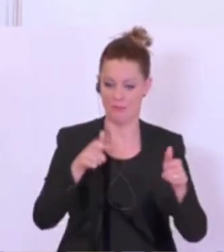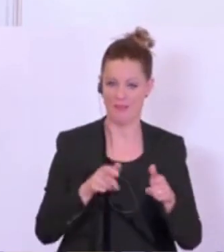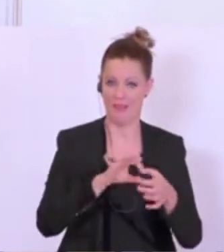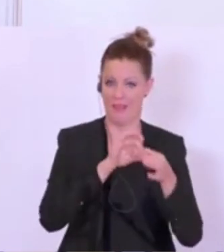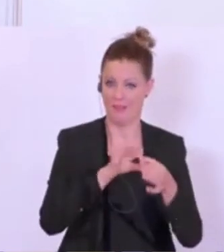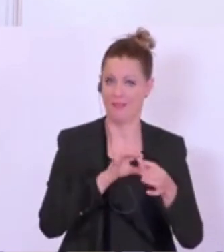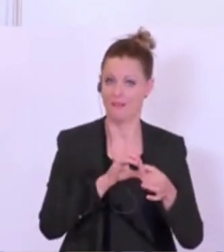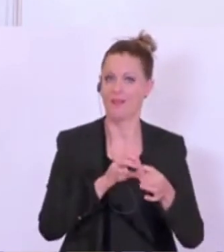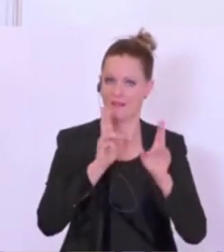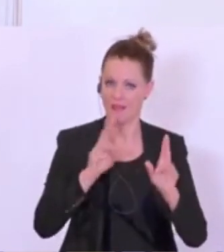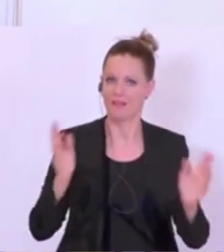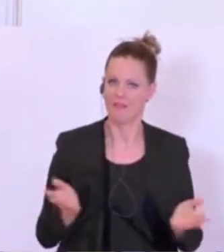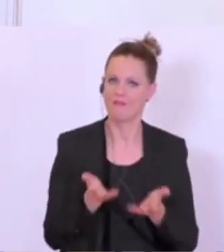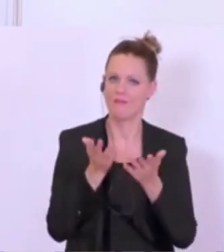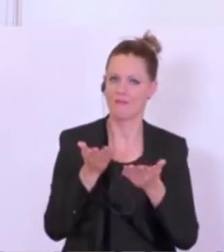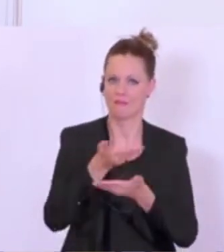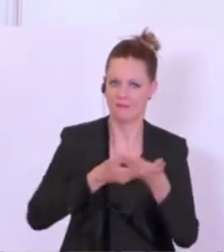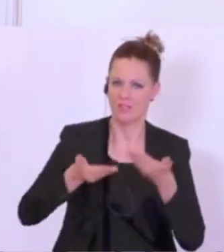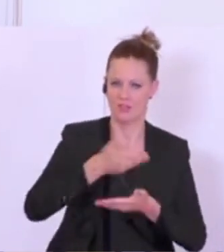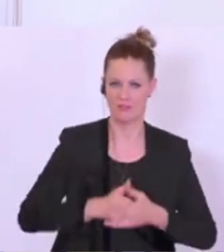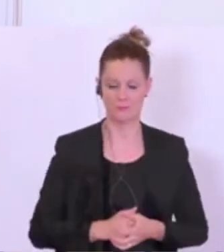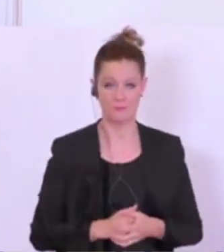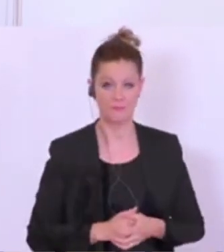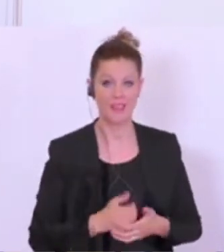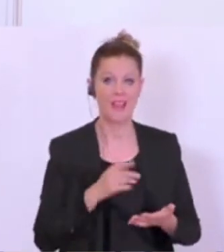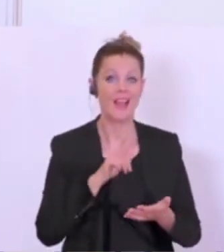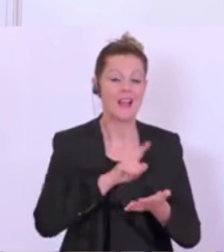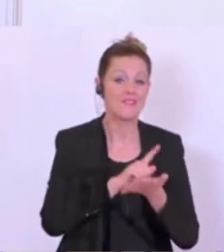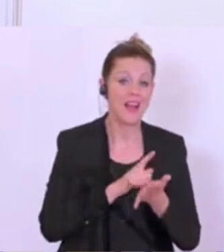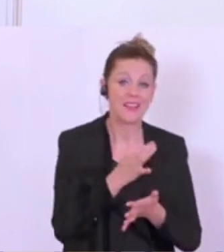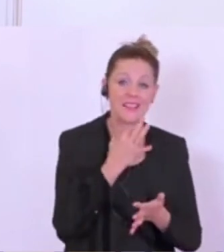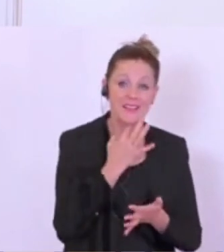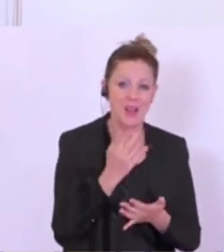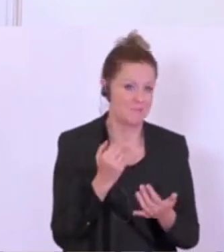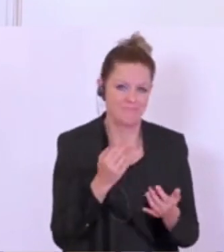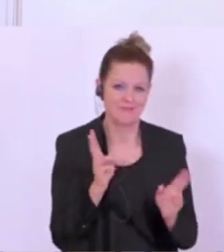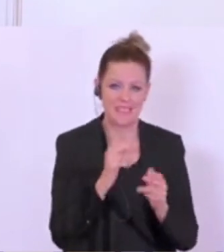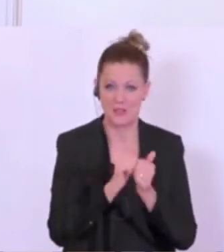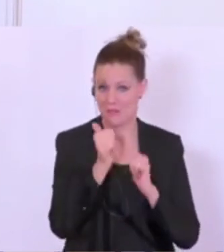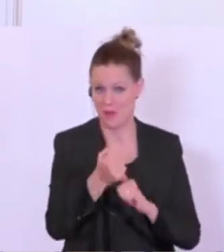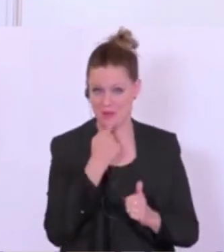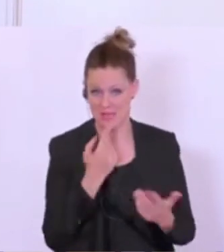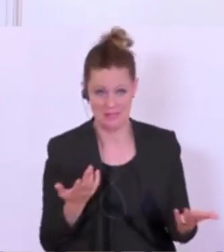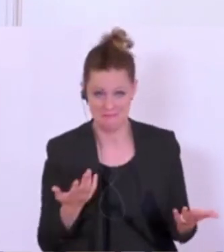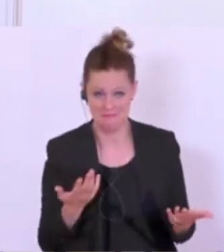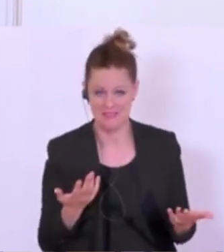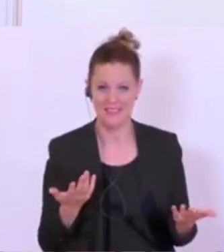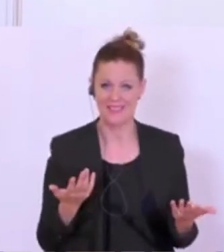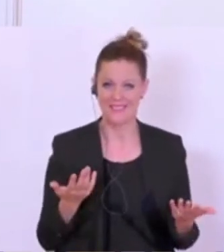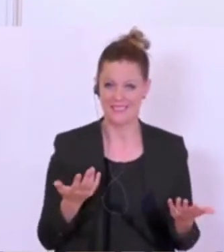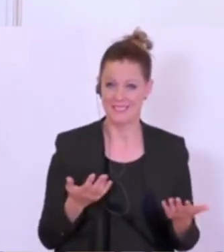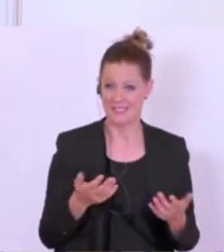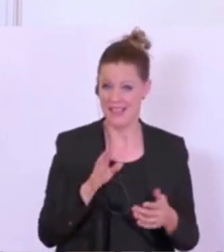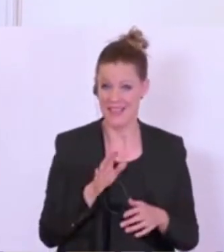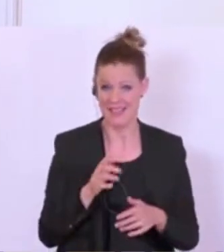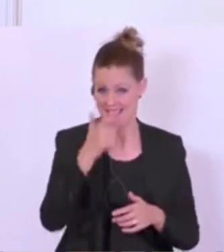um eben im richtigen Zeitpunkt dann die Wirtschaft anzukurbeln. Wann der genau ist, das können wir gar nicht sagen noch. Ich sehe die Frage in